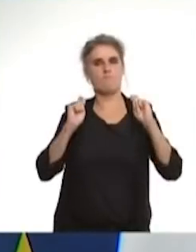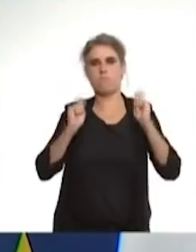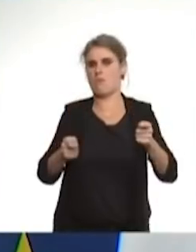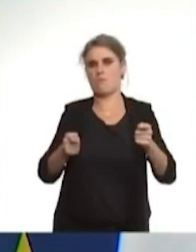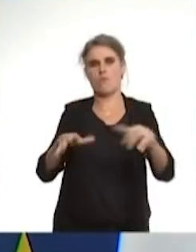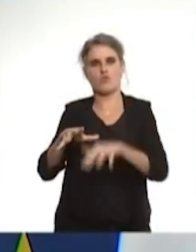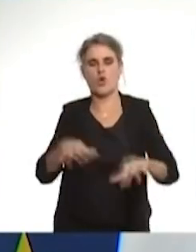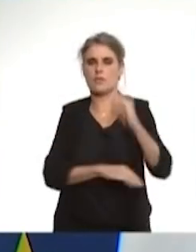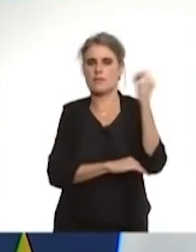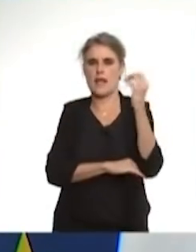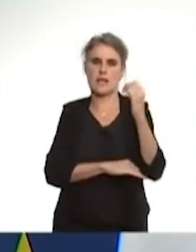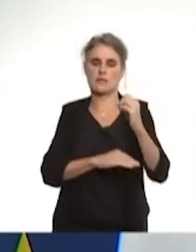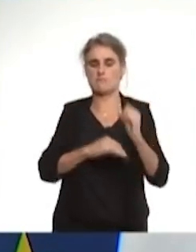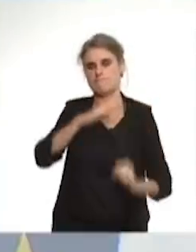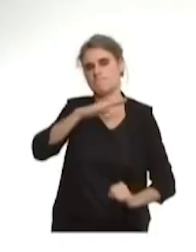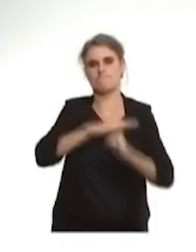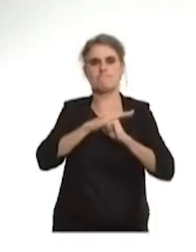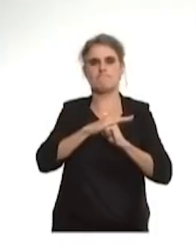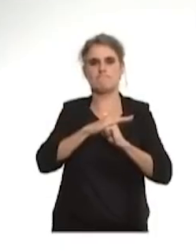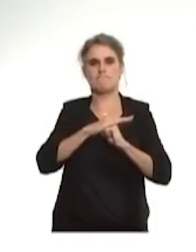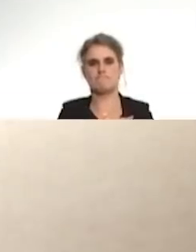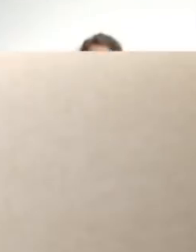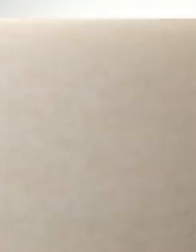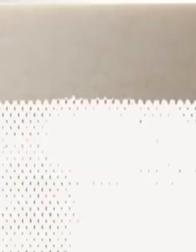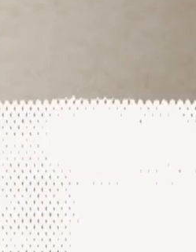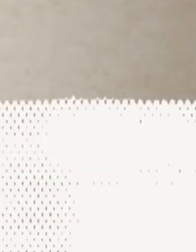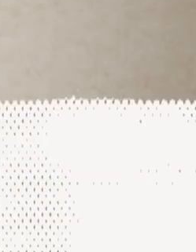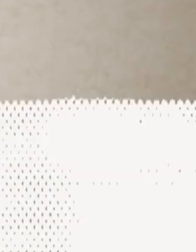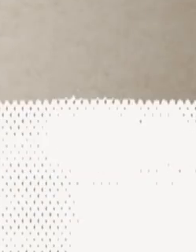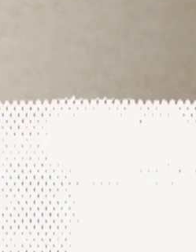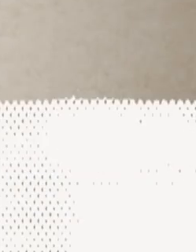zone d'alerte maximale pourrait être opérée d'ici à lundi matin.